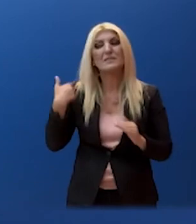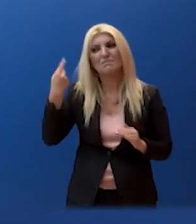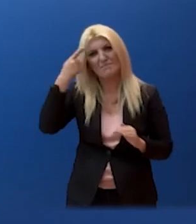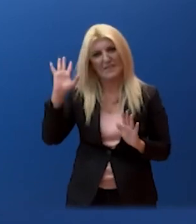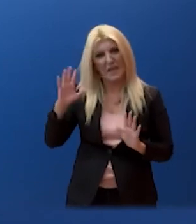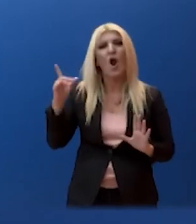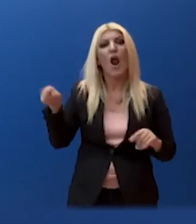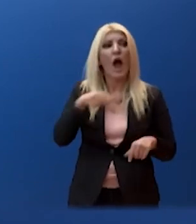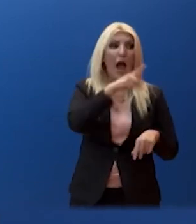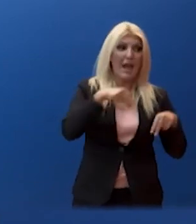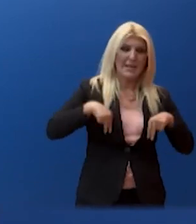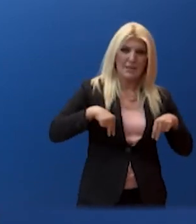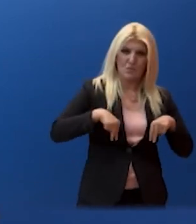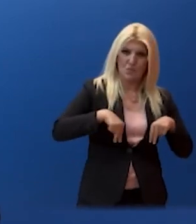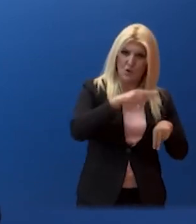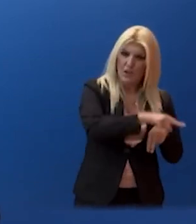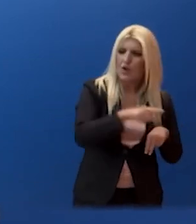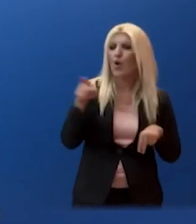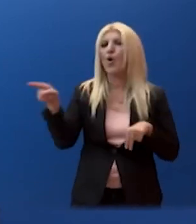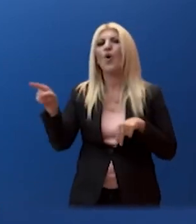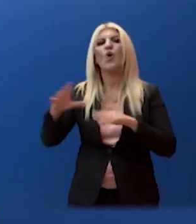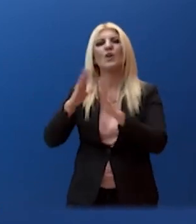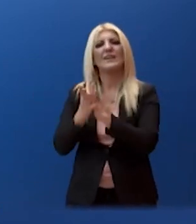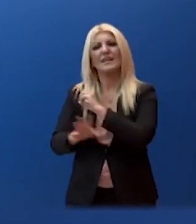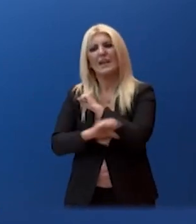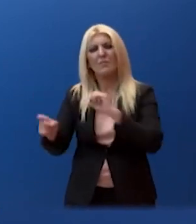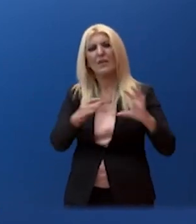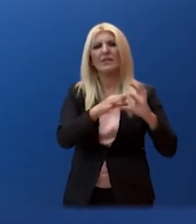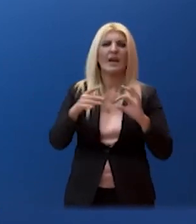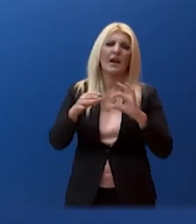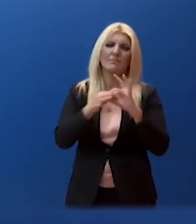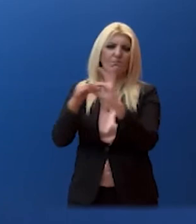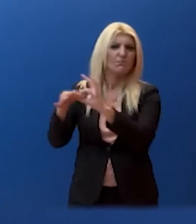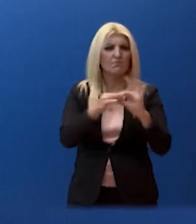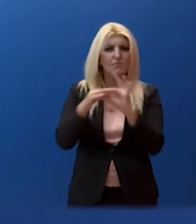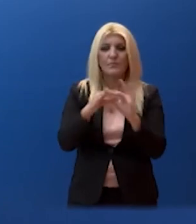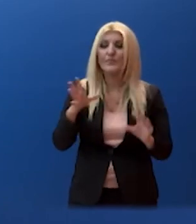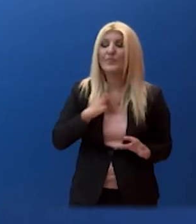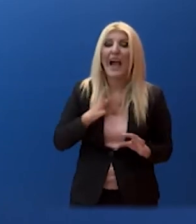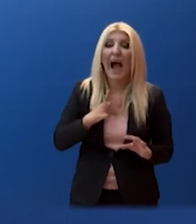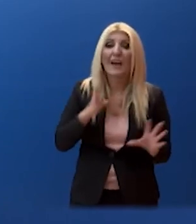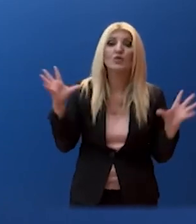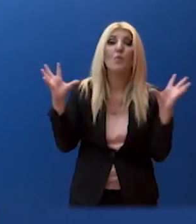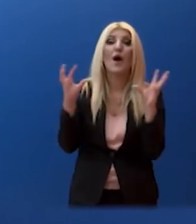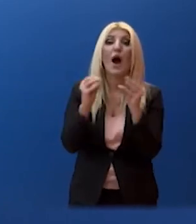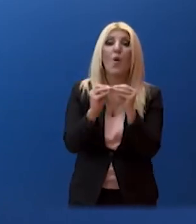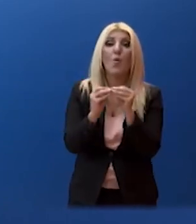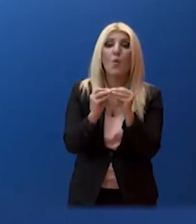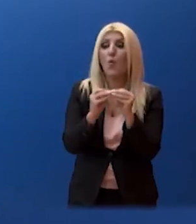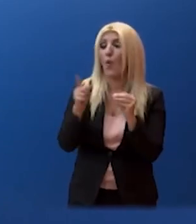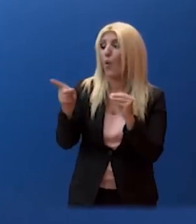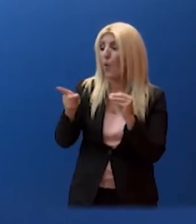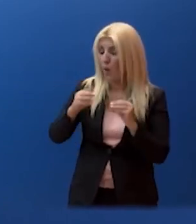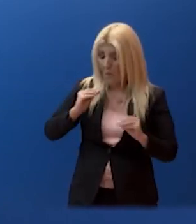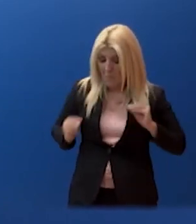Πολιτικής Προστασίας που έχει να κάνει με το πώς άνθρωποι οι οποίοι δεν έχουν συμπτώματα, είναι κυρίως ασυμπτωματικοί, δεν θα επιβαρύνουν το σύστημα υγείας,